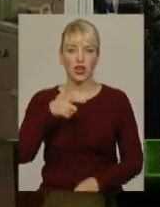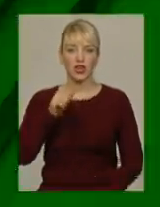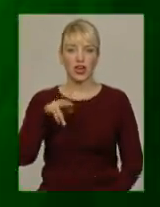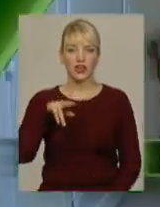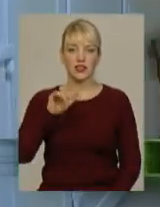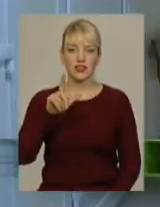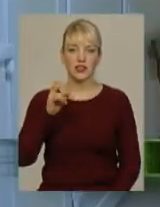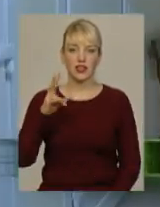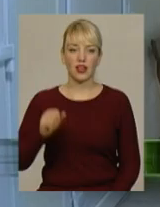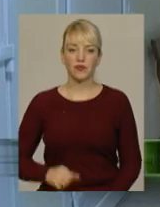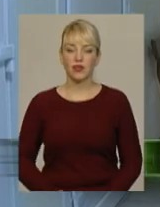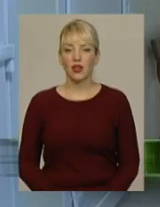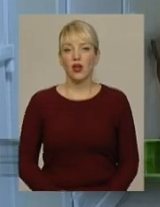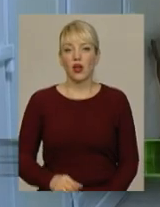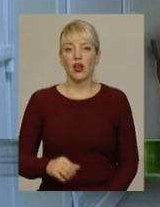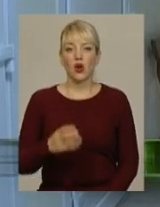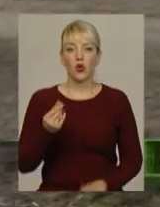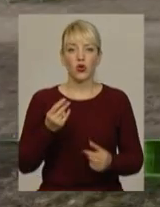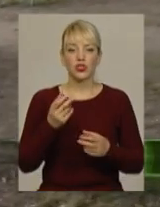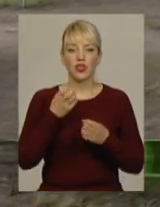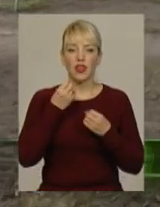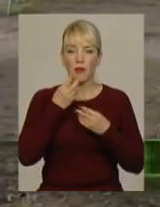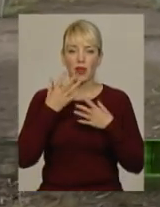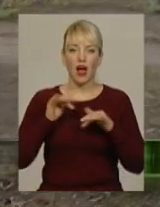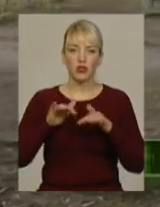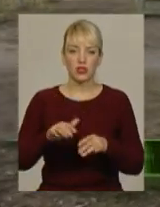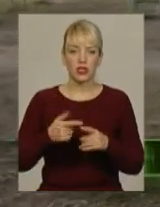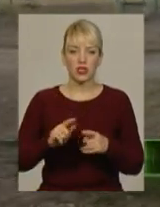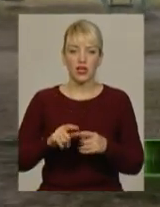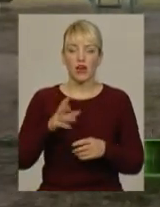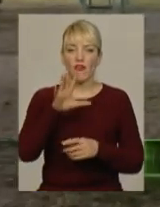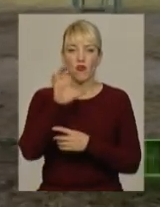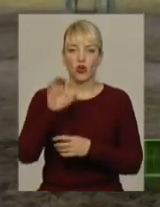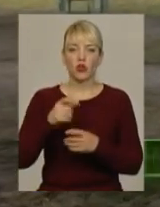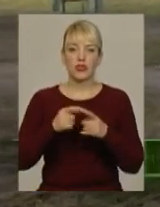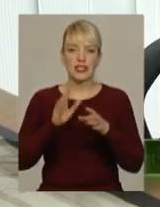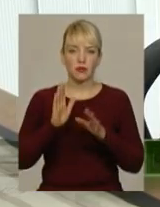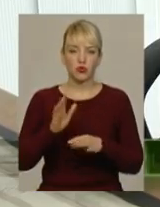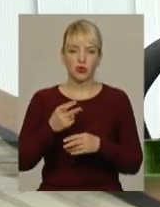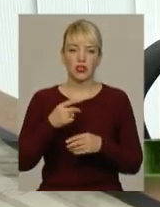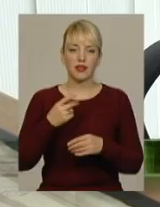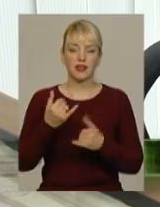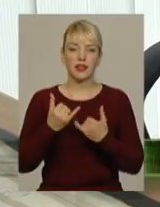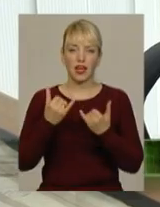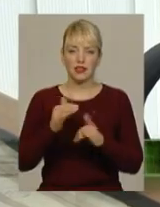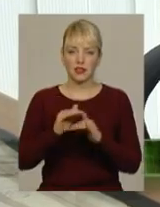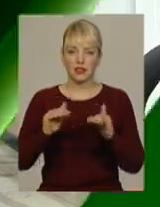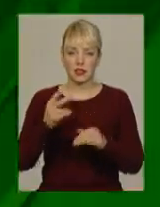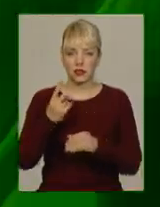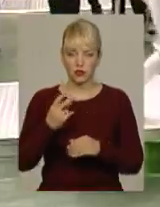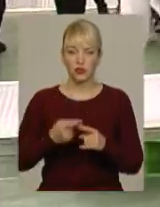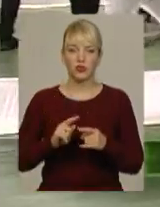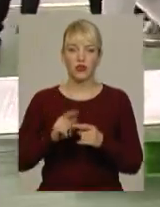Гроші на лікування, благодійну фотосесію на підтримку двох хворих малюків проведуть в неділю у Хмельницькому дендропарку.